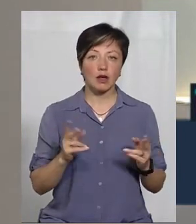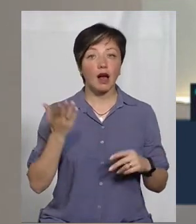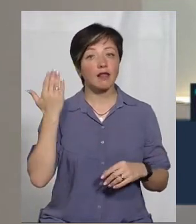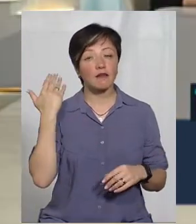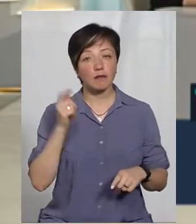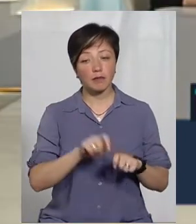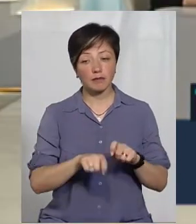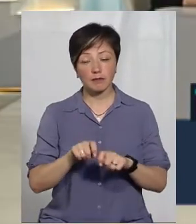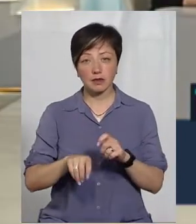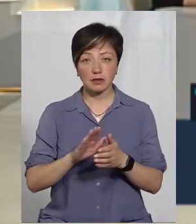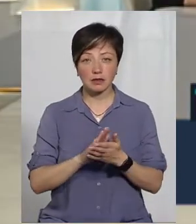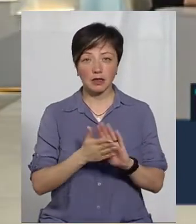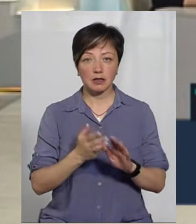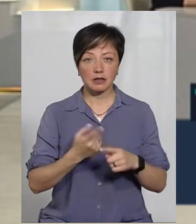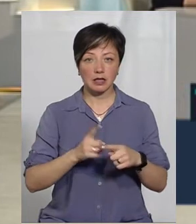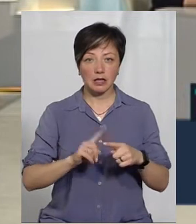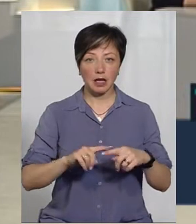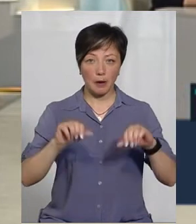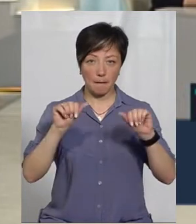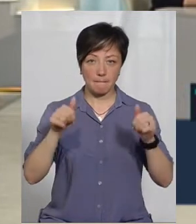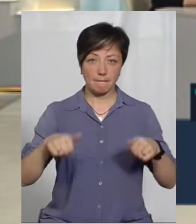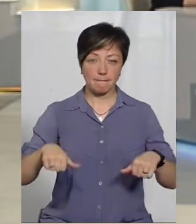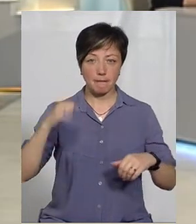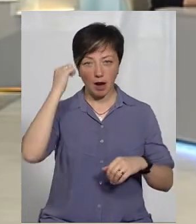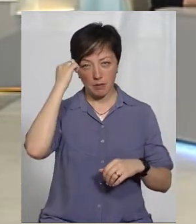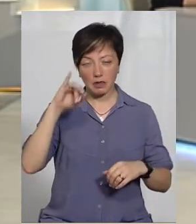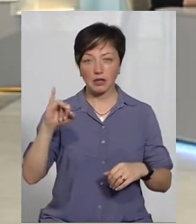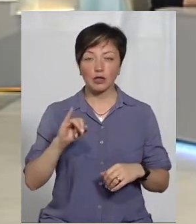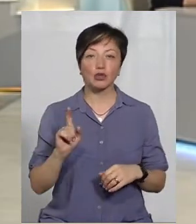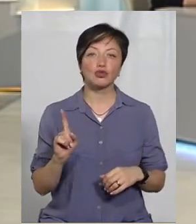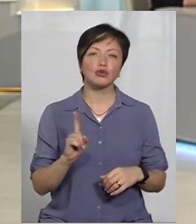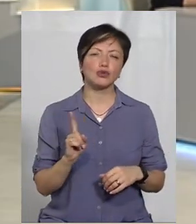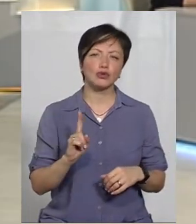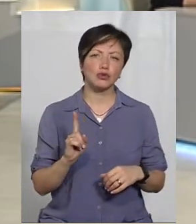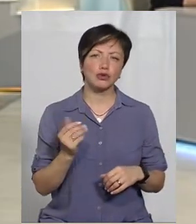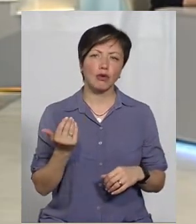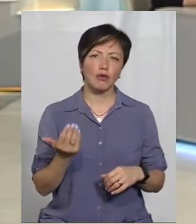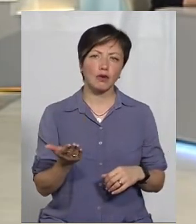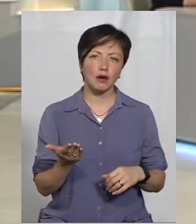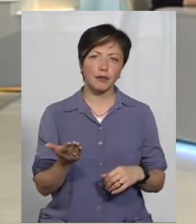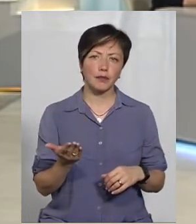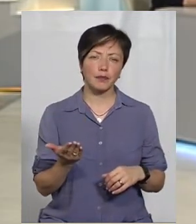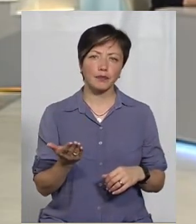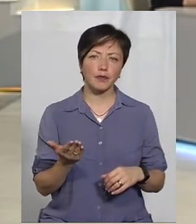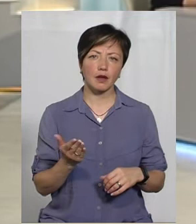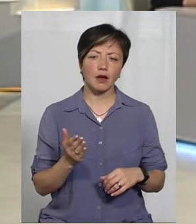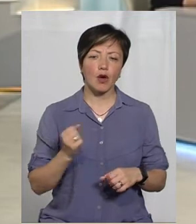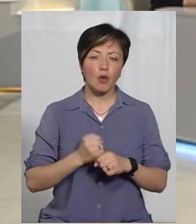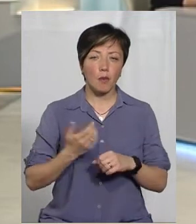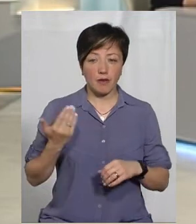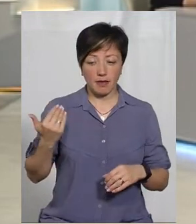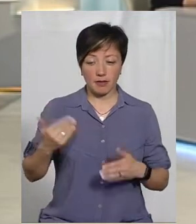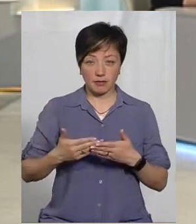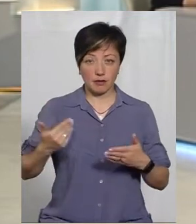ви моніторите стан цієї пам'ятки? І що ви робили до